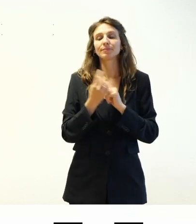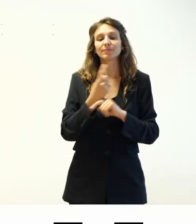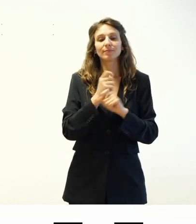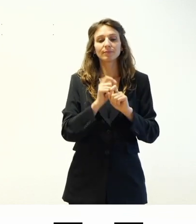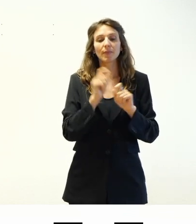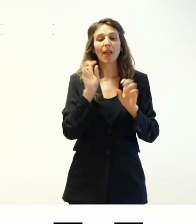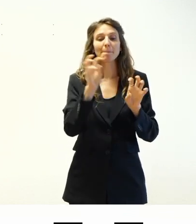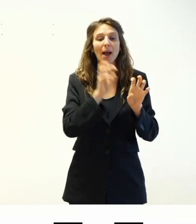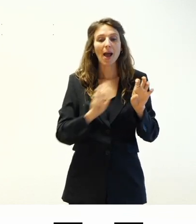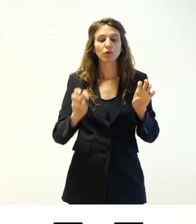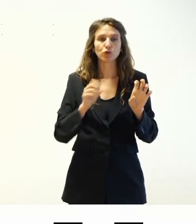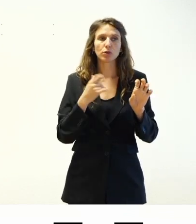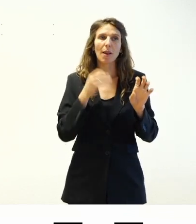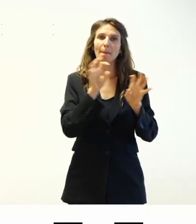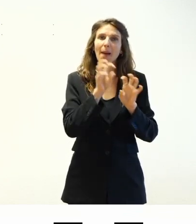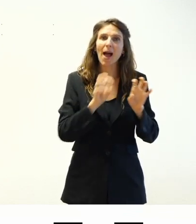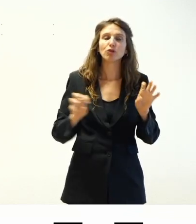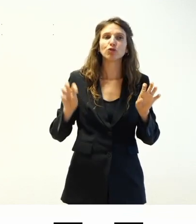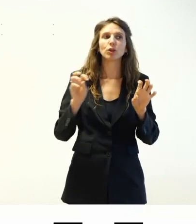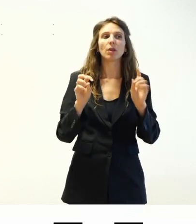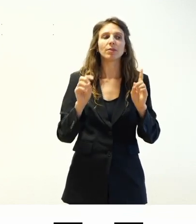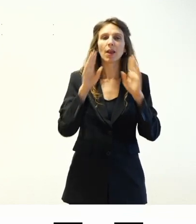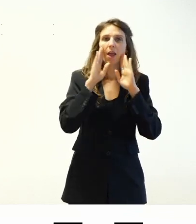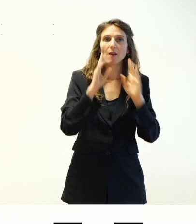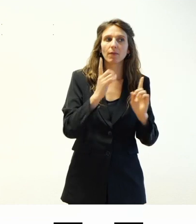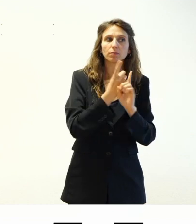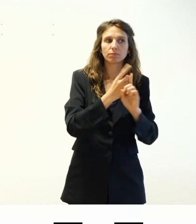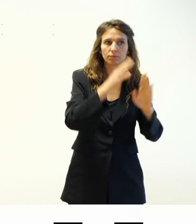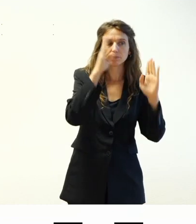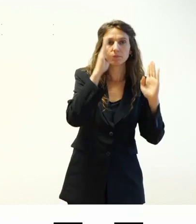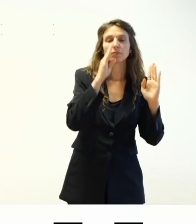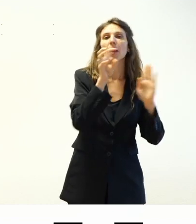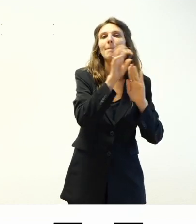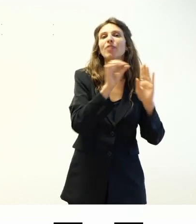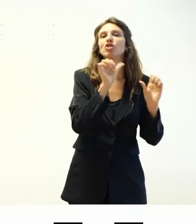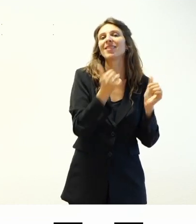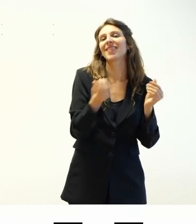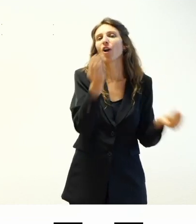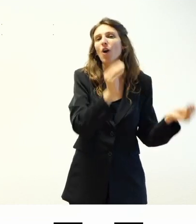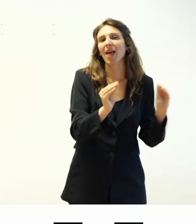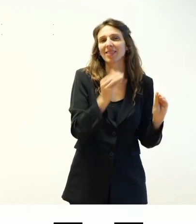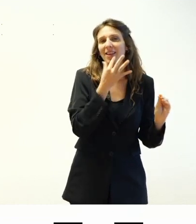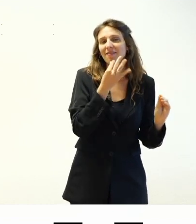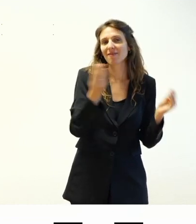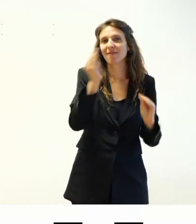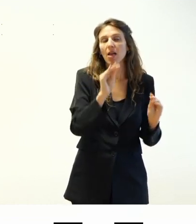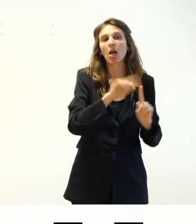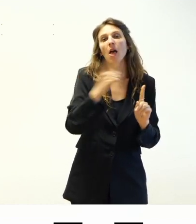si va a distinguere tra quelle che sono bisogna fare attenzione la distinzione tra immagini decorative e immagini invece